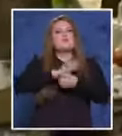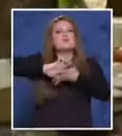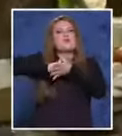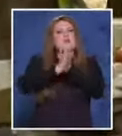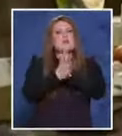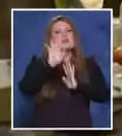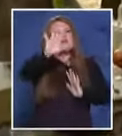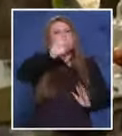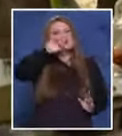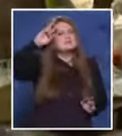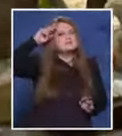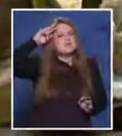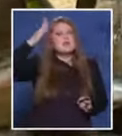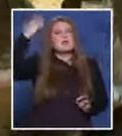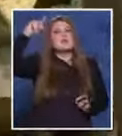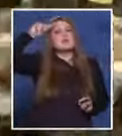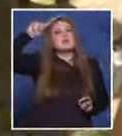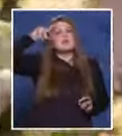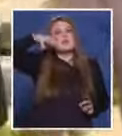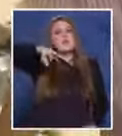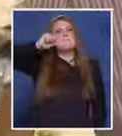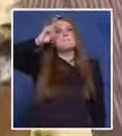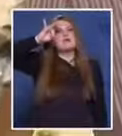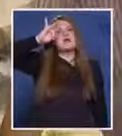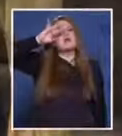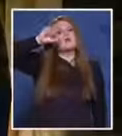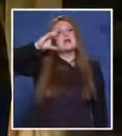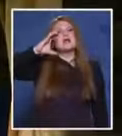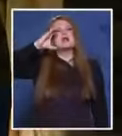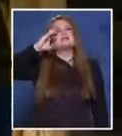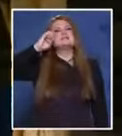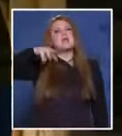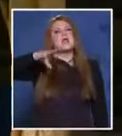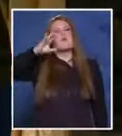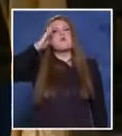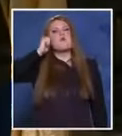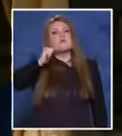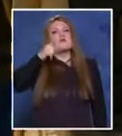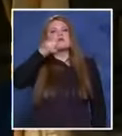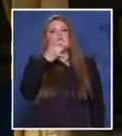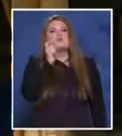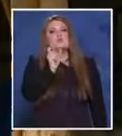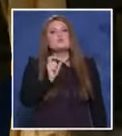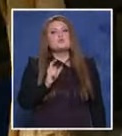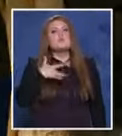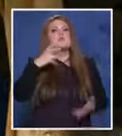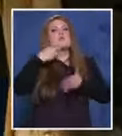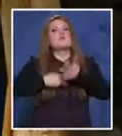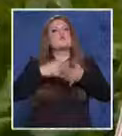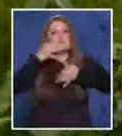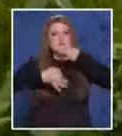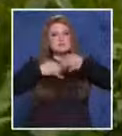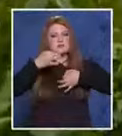срещу него и сестра му стои една жена на име Марина Семова. Така казват. И думите им имат просто обяснение.